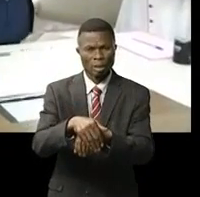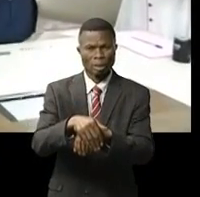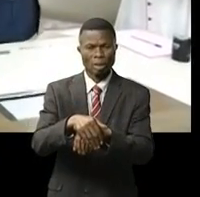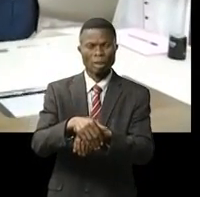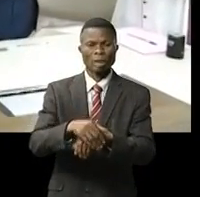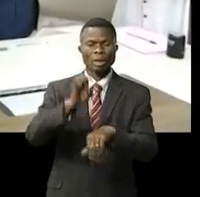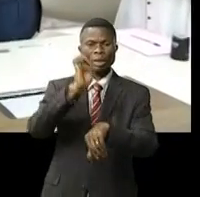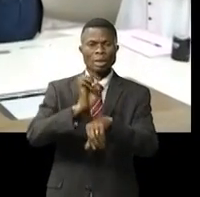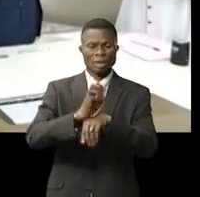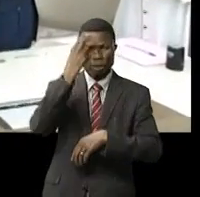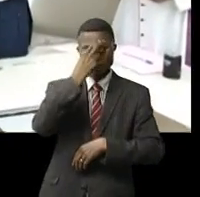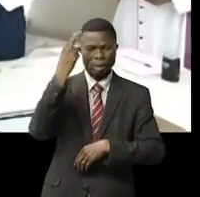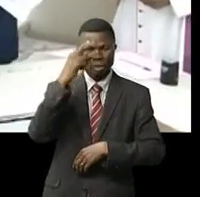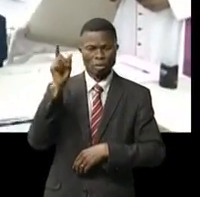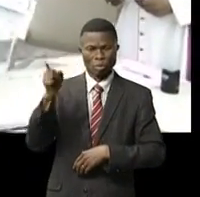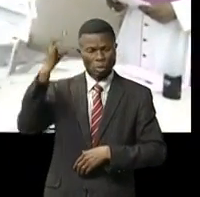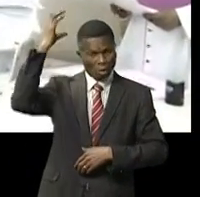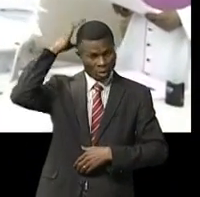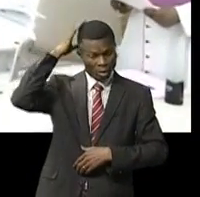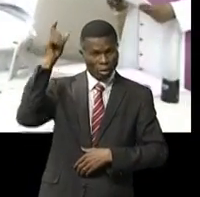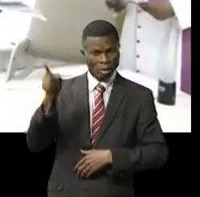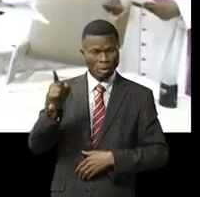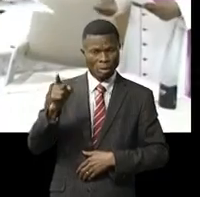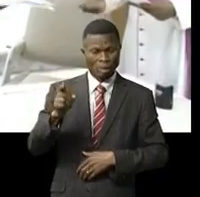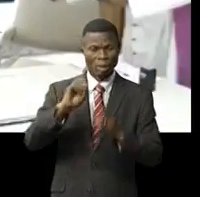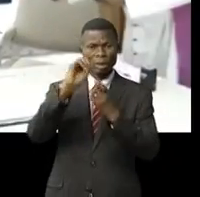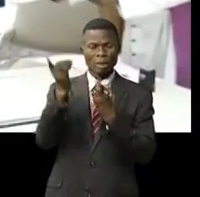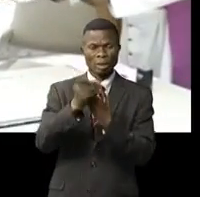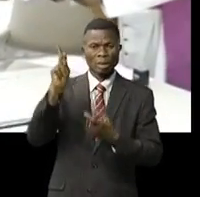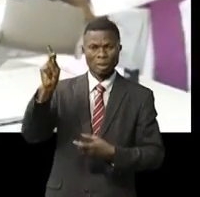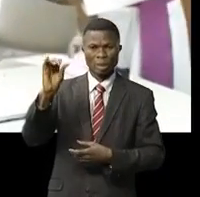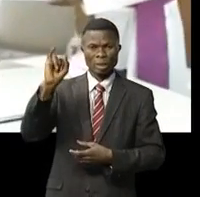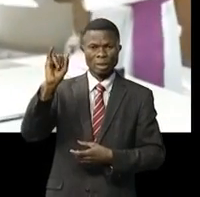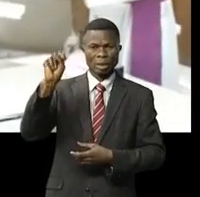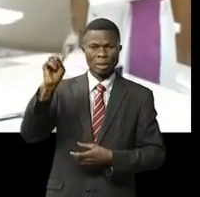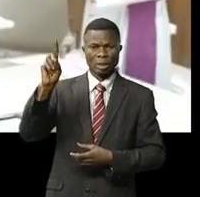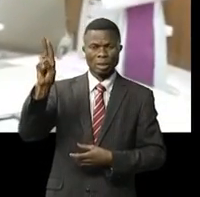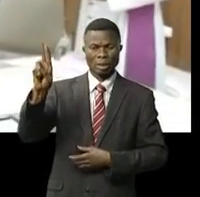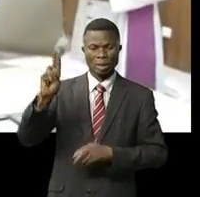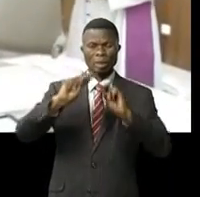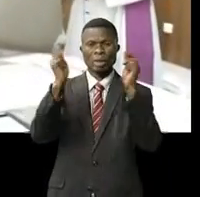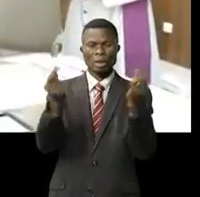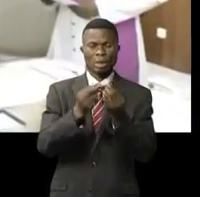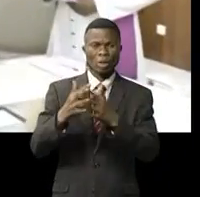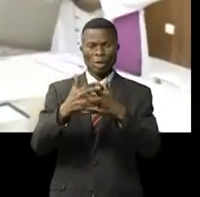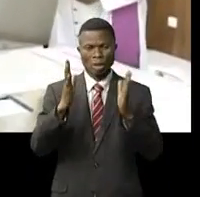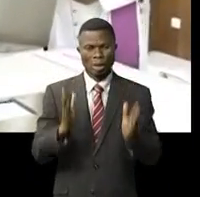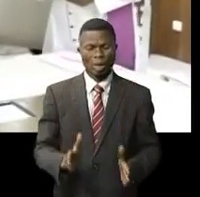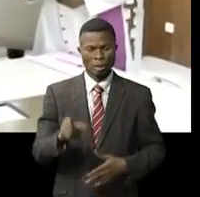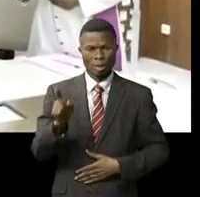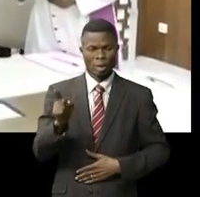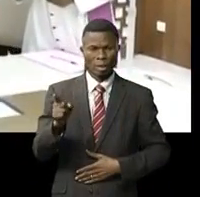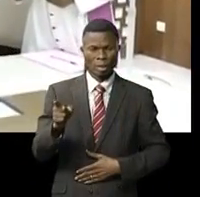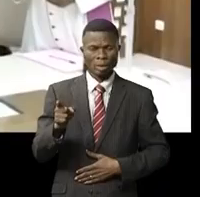'évêque catholique françois moukhoïa mouchapa du diocèse de kendou au maniema l'entreprise américaine et lyon capital